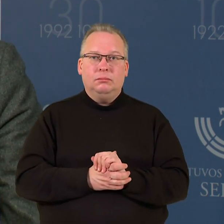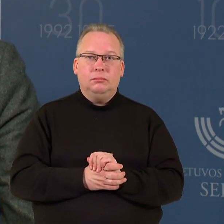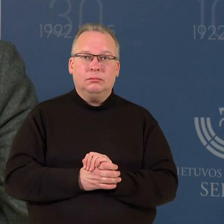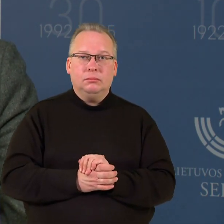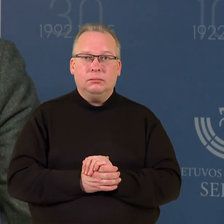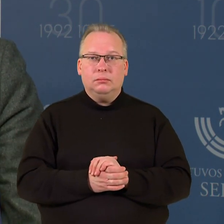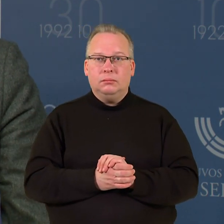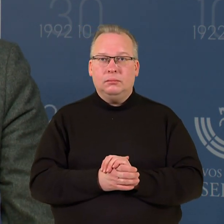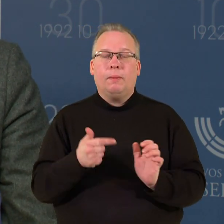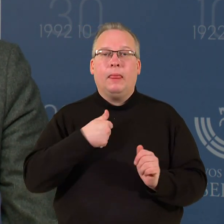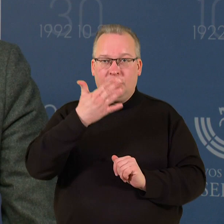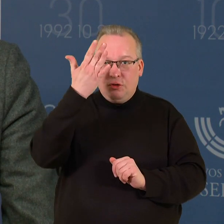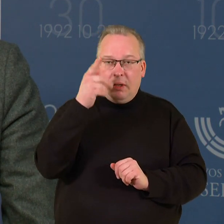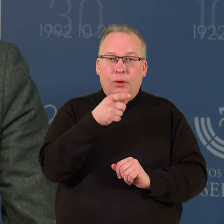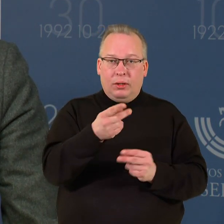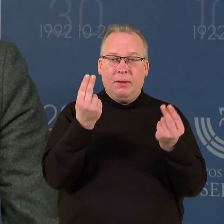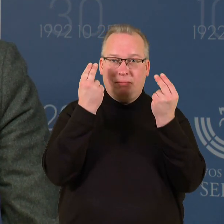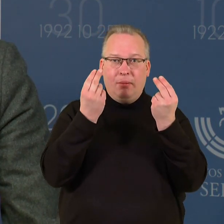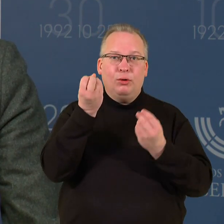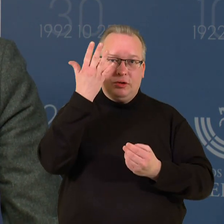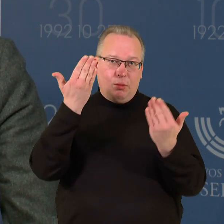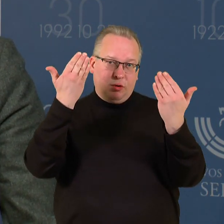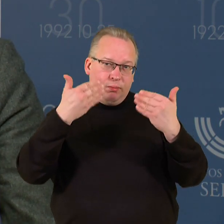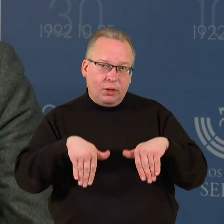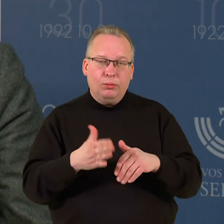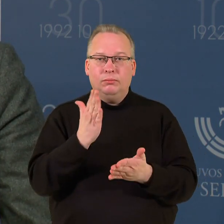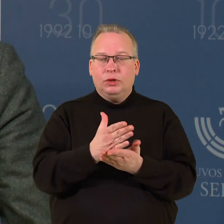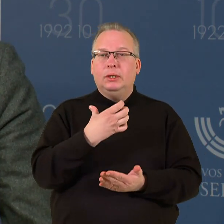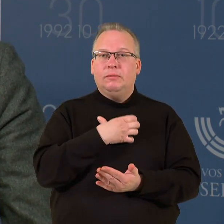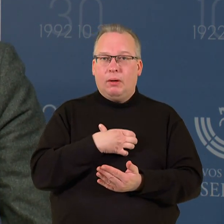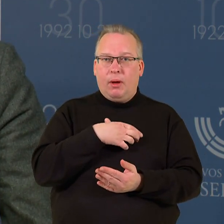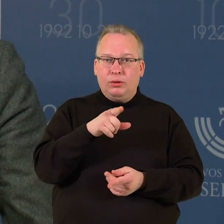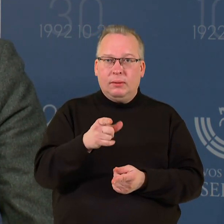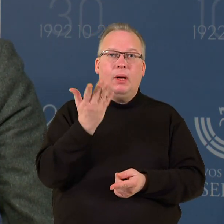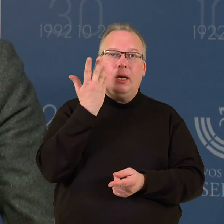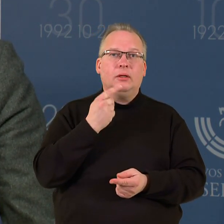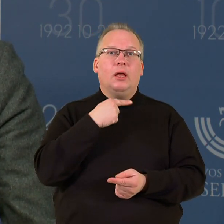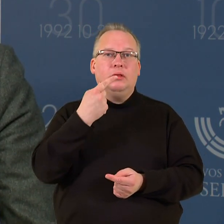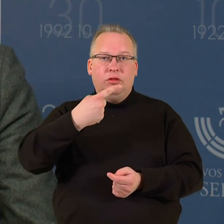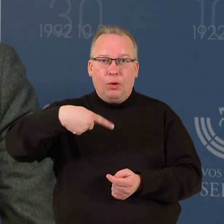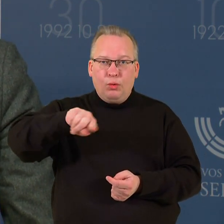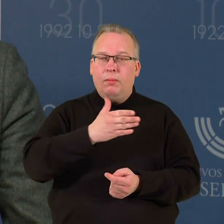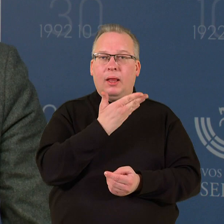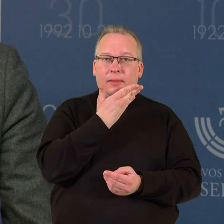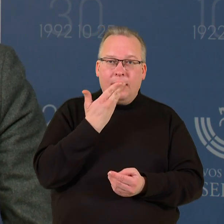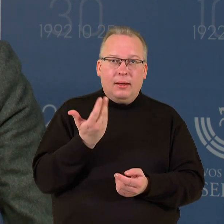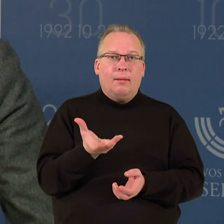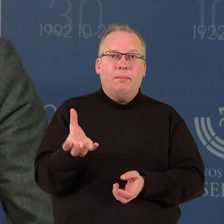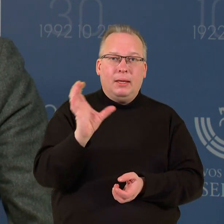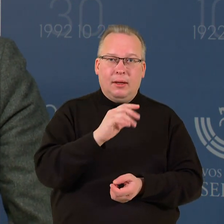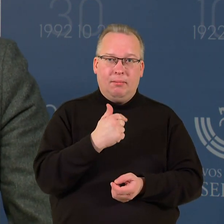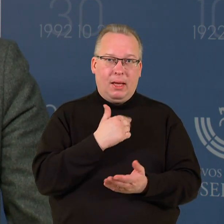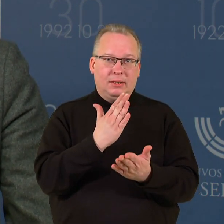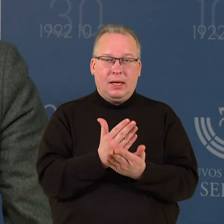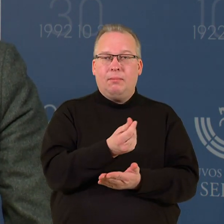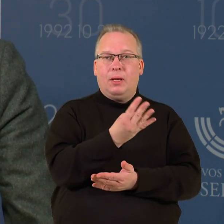Ir man yra, kad ta pamoka yra išmokta. Čia yra turbūt svarbiausia dalykas, ypatingai, kai dauguma nėra per didelį, kai mes esam